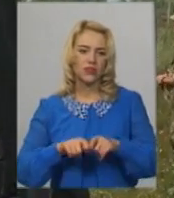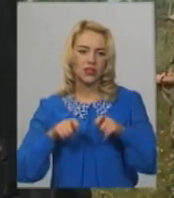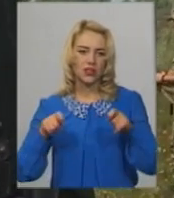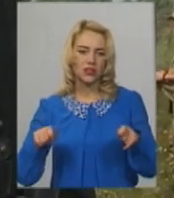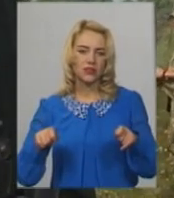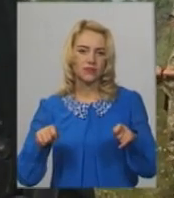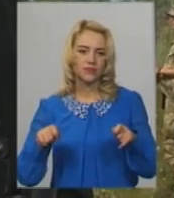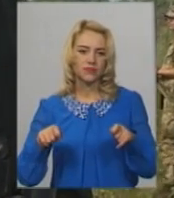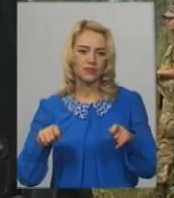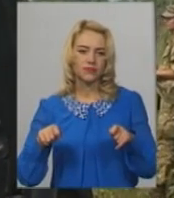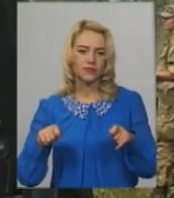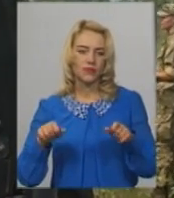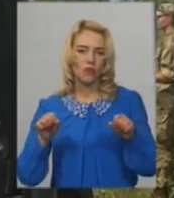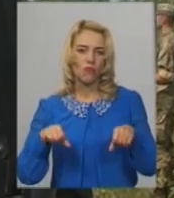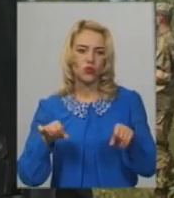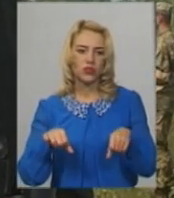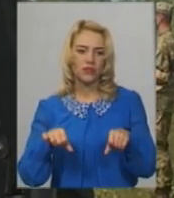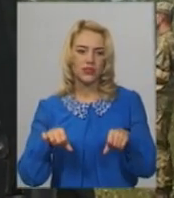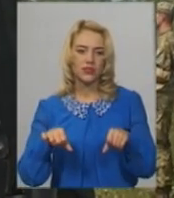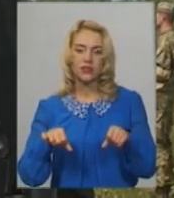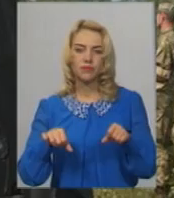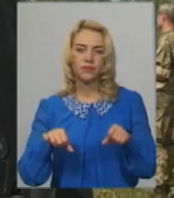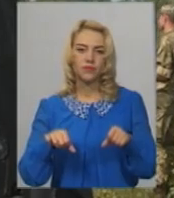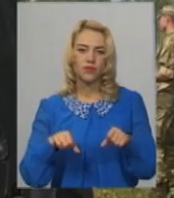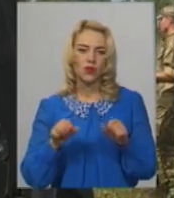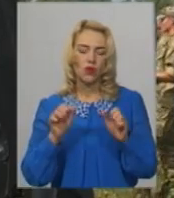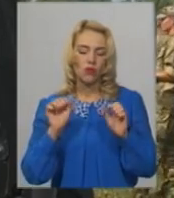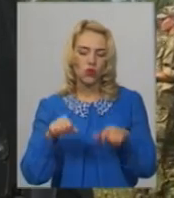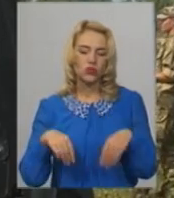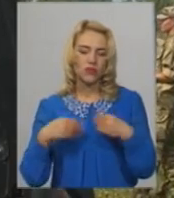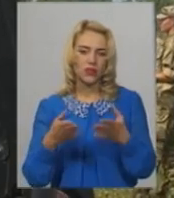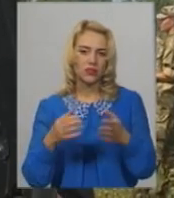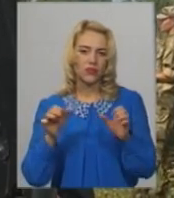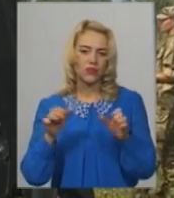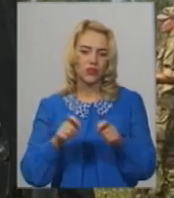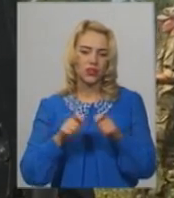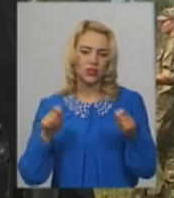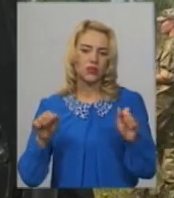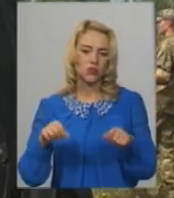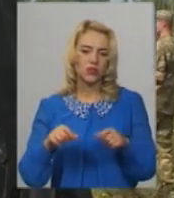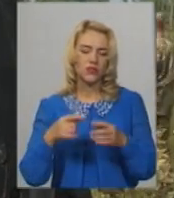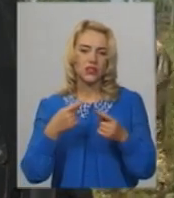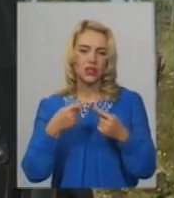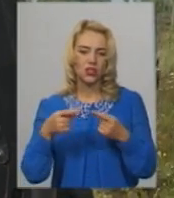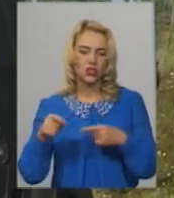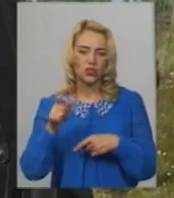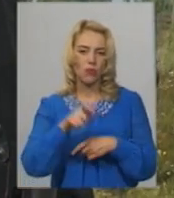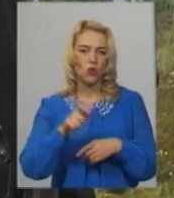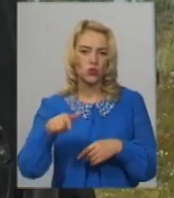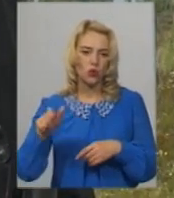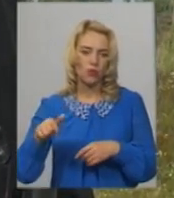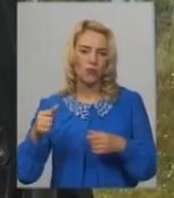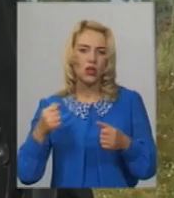можливість іншим особам, солдатам,